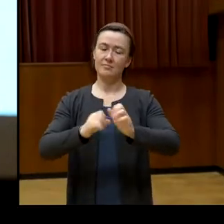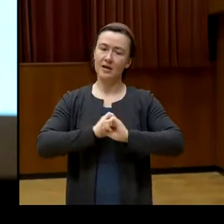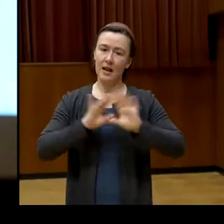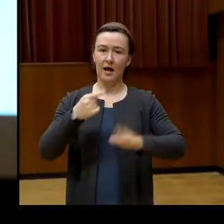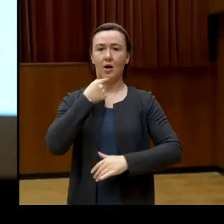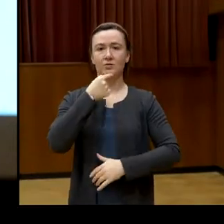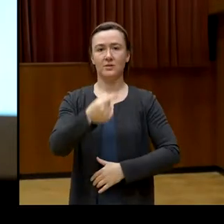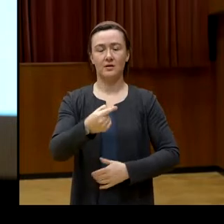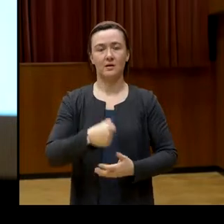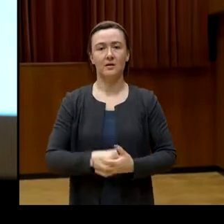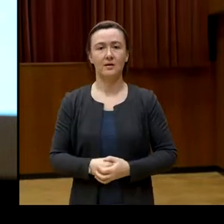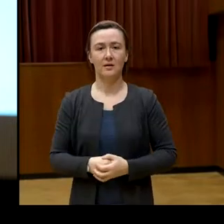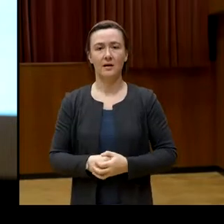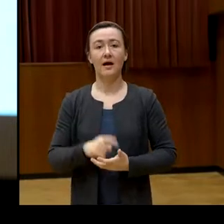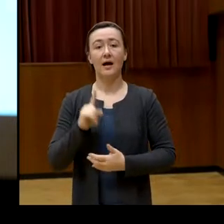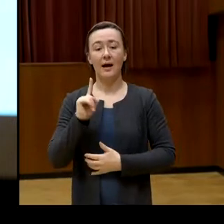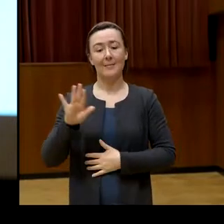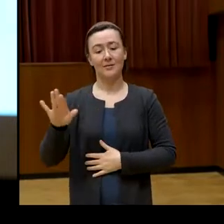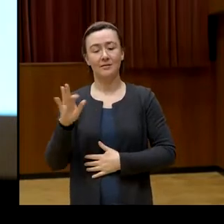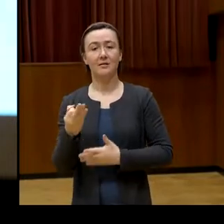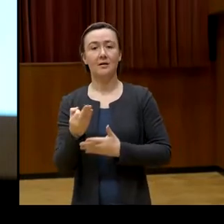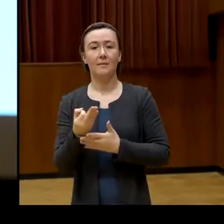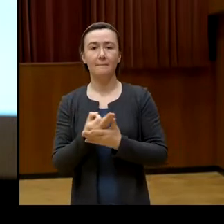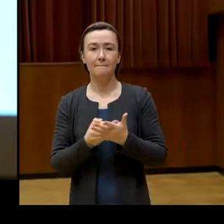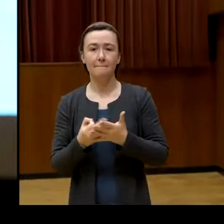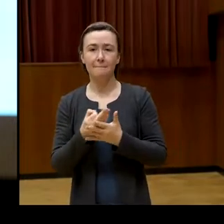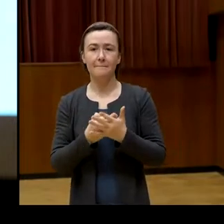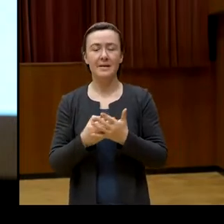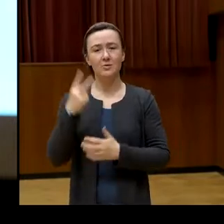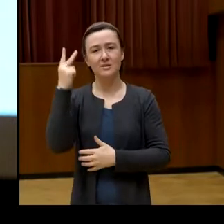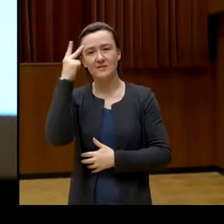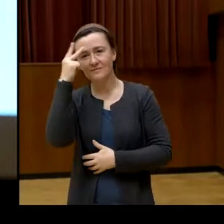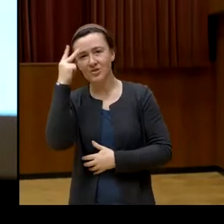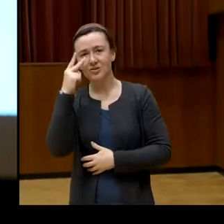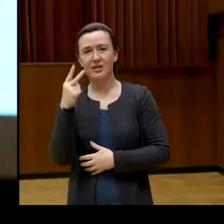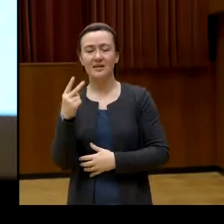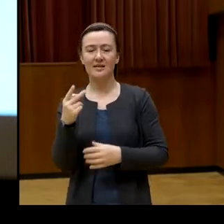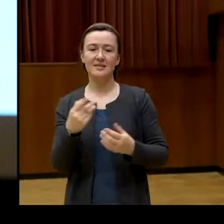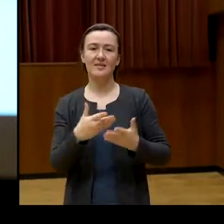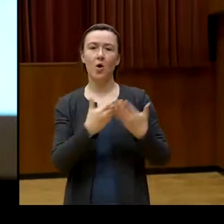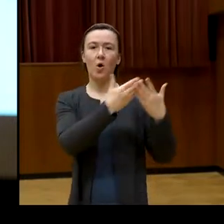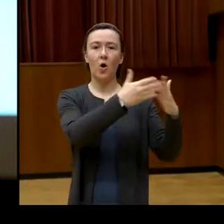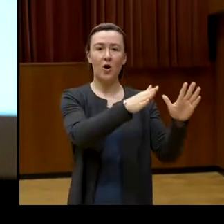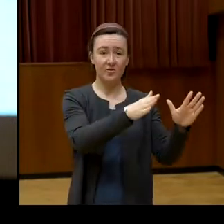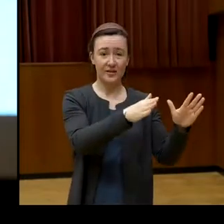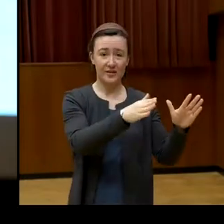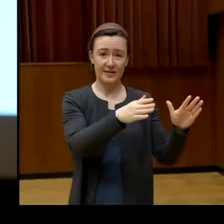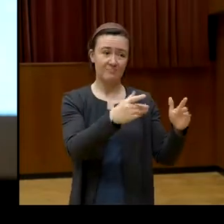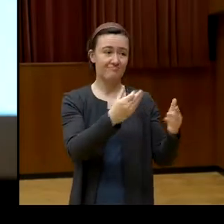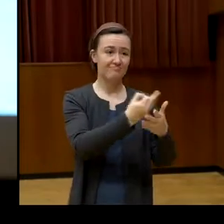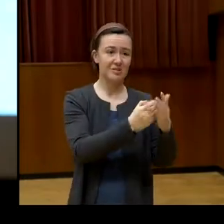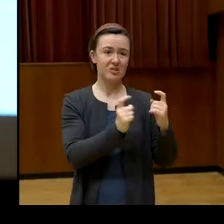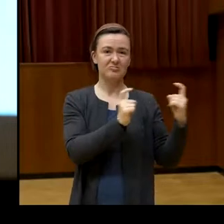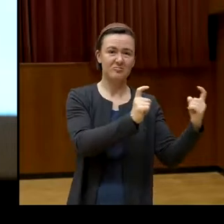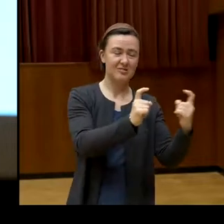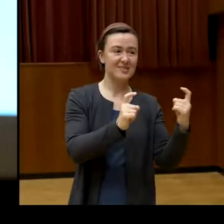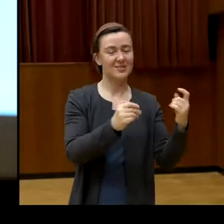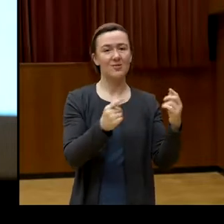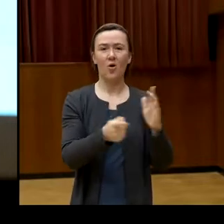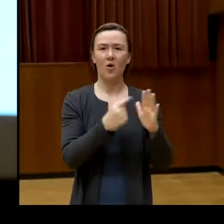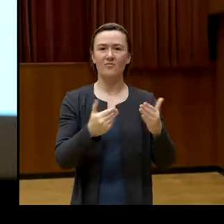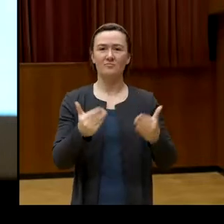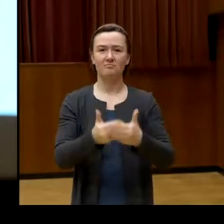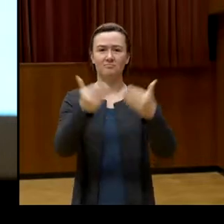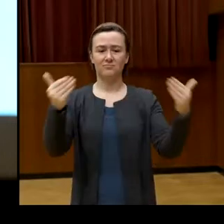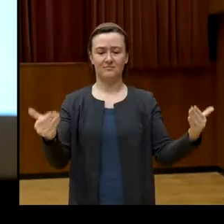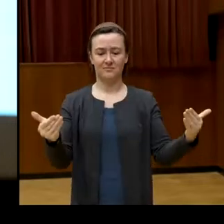Sie stehen aber durch ihr Bildungsverständnis oft quer zum veröffentlichten Bildungsdiskurs, aber auch zu verschiedenen Anbietertrends.